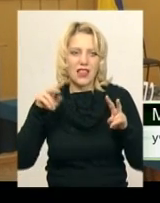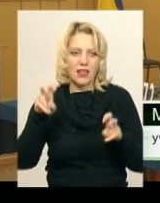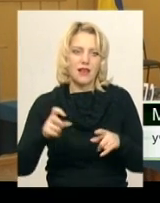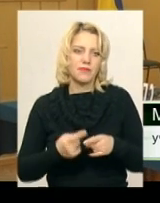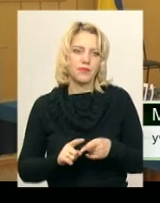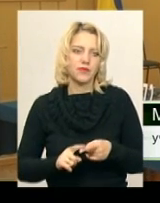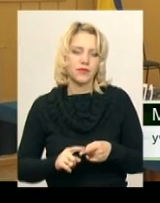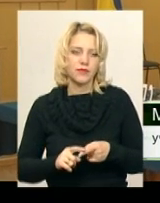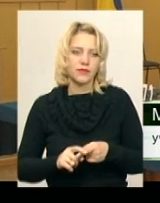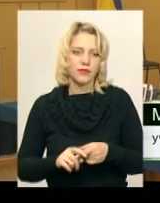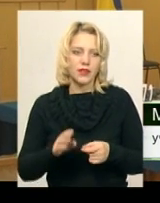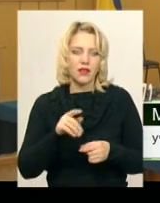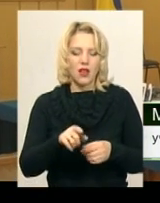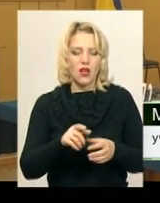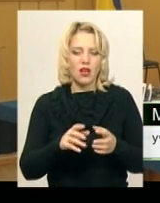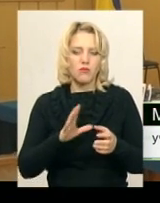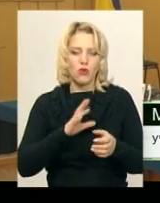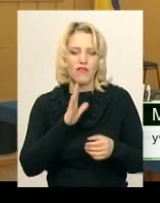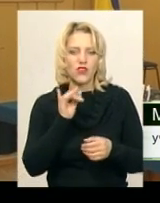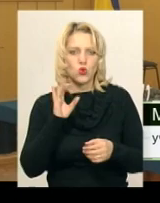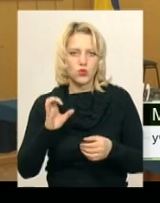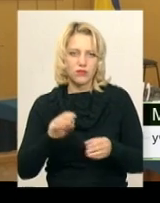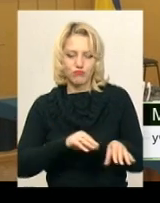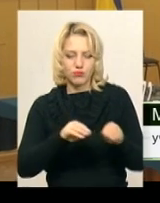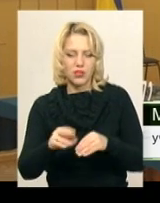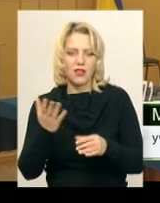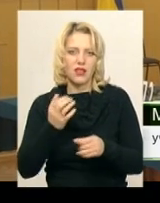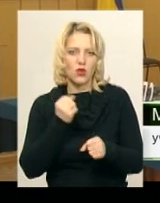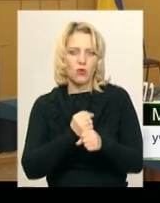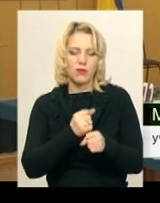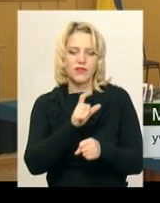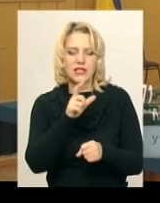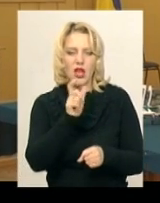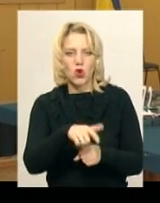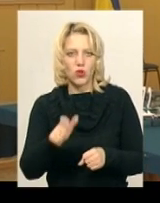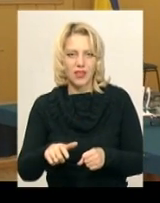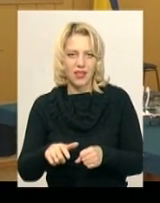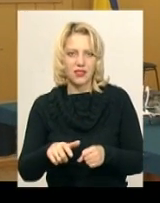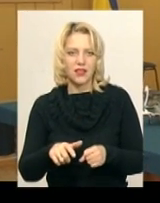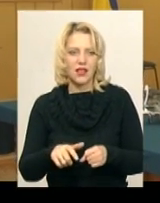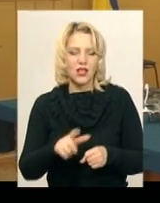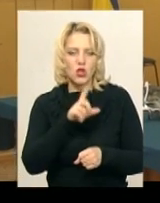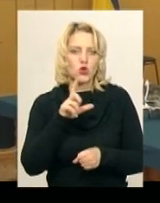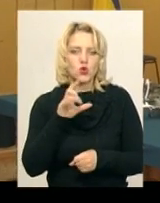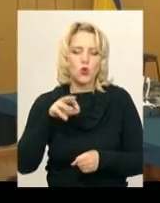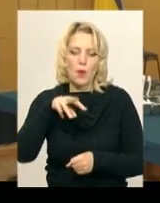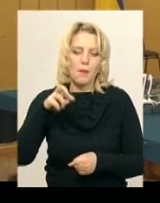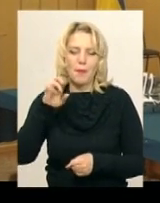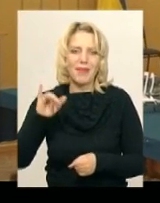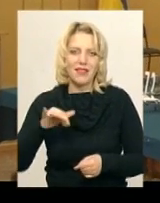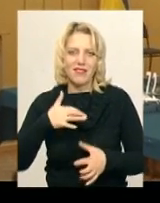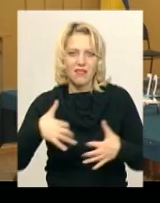вірус, який робив з людей, кровожадних зомбі, яких хотіли